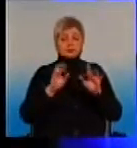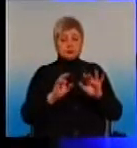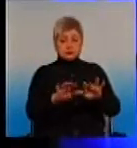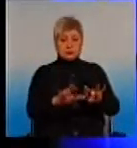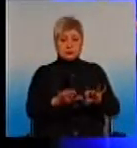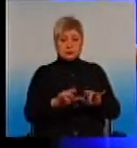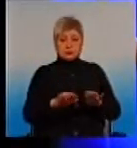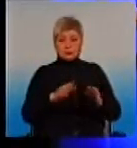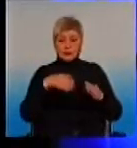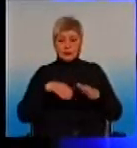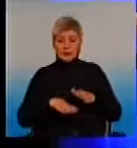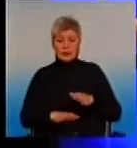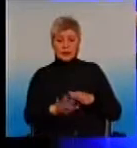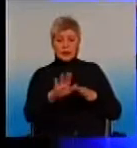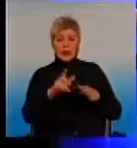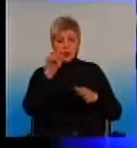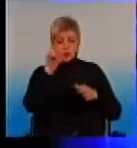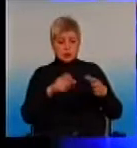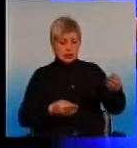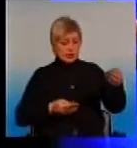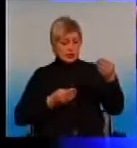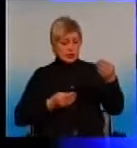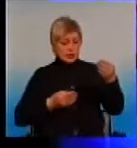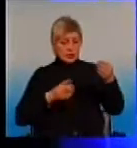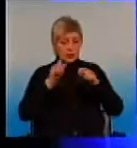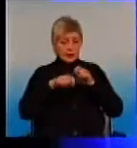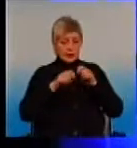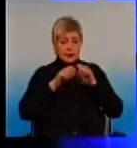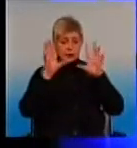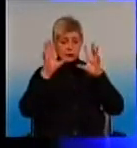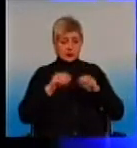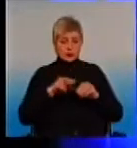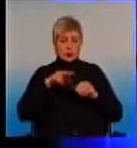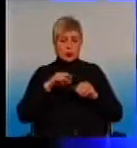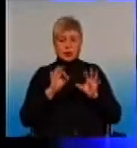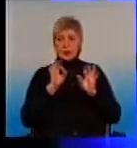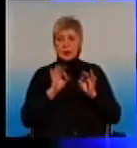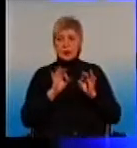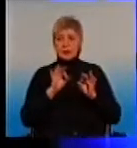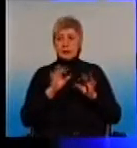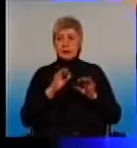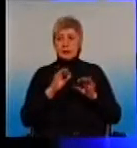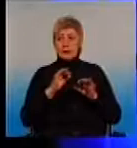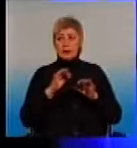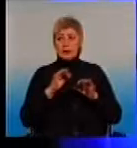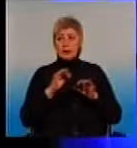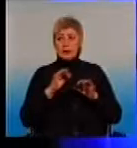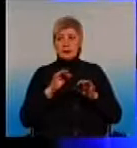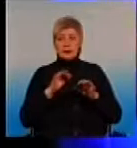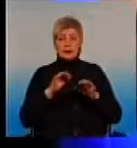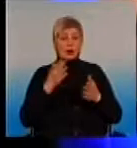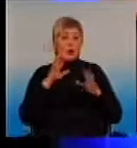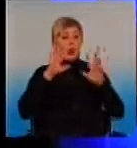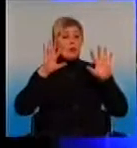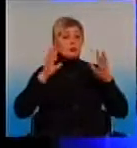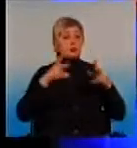розпечатає, чоловік проверяє, все ли там правильно, тому що, якщо правильна декларація отправиться, а потом це заметить, то це треба аннулировати і